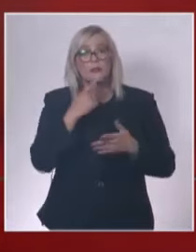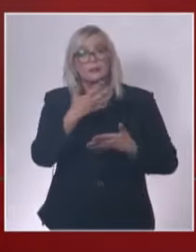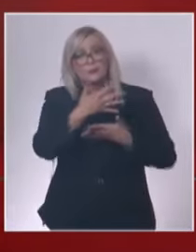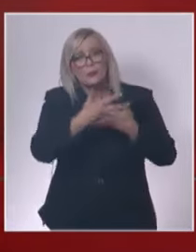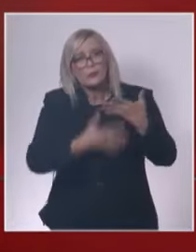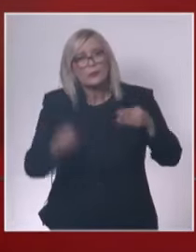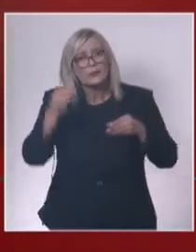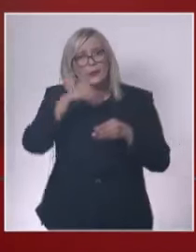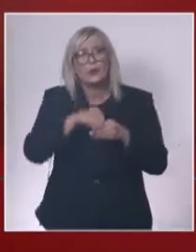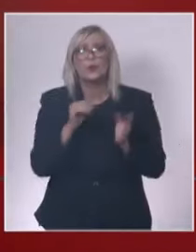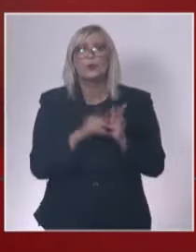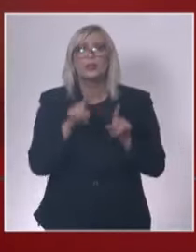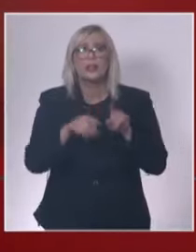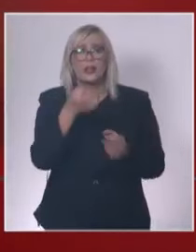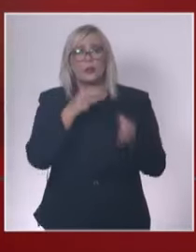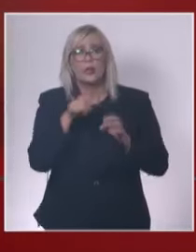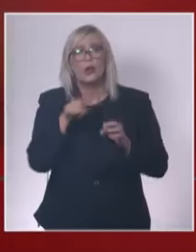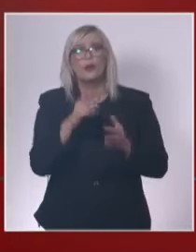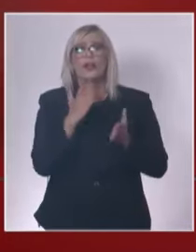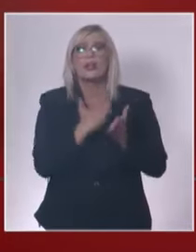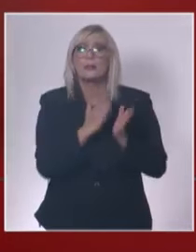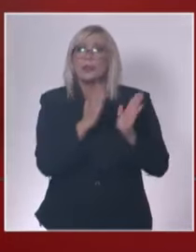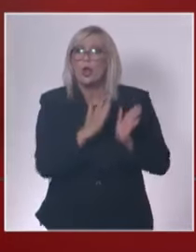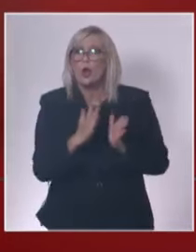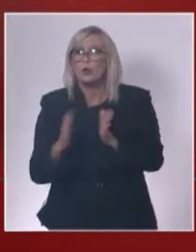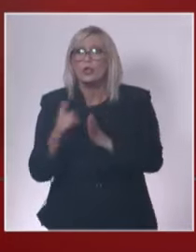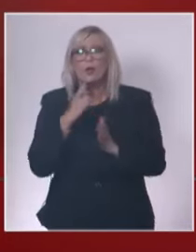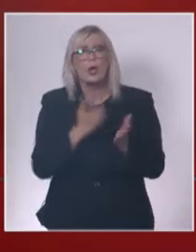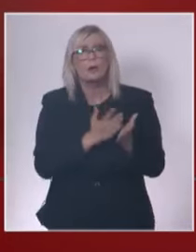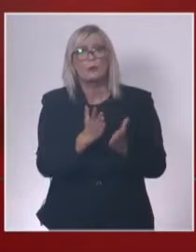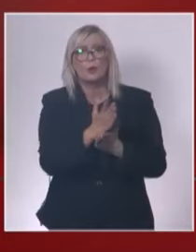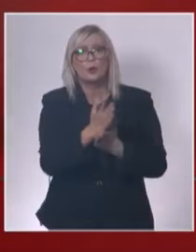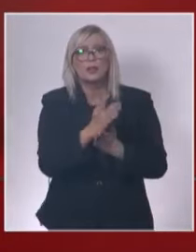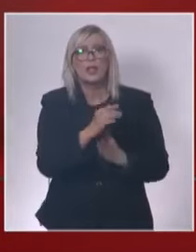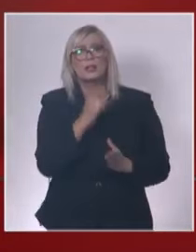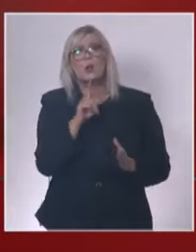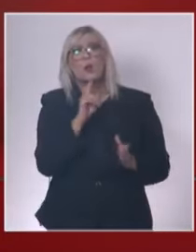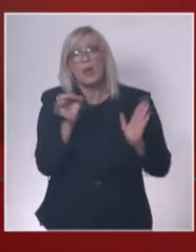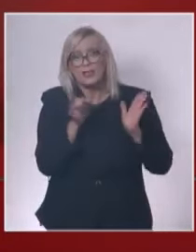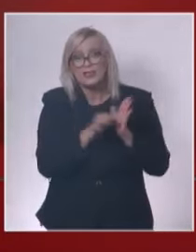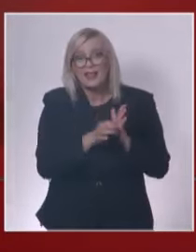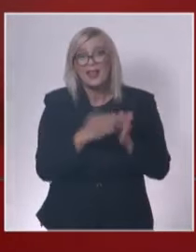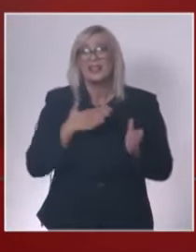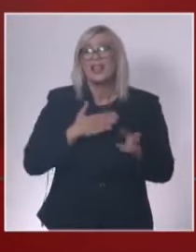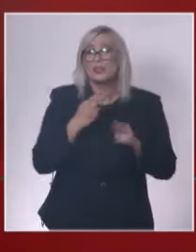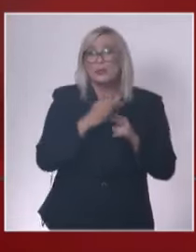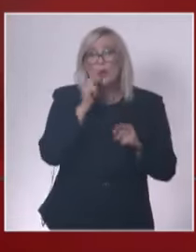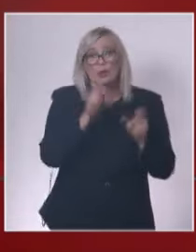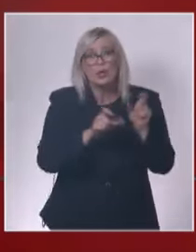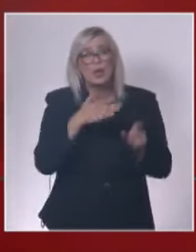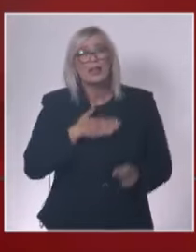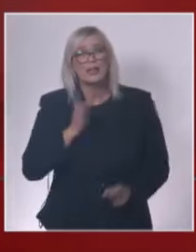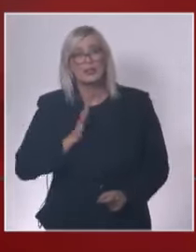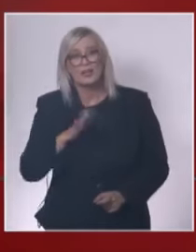уште неколку лекови. И ова да биде континуиран процес се со цел нашите пациенти, нашите